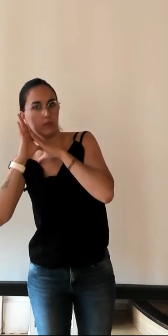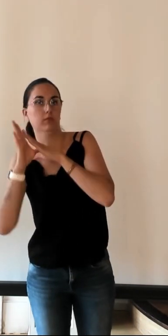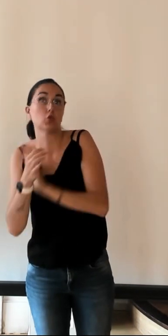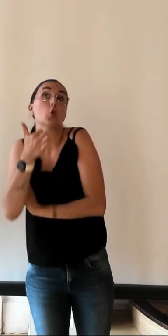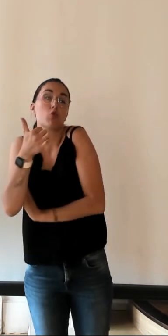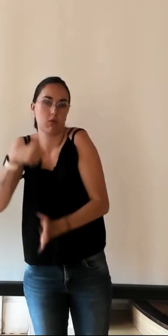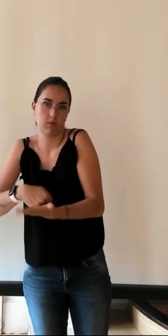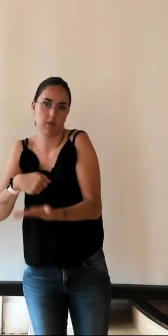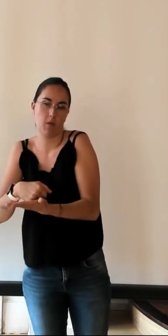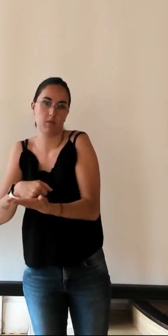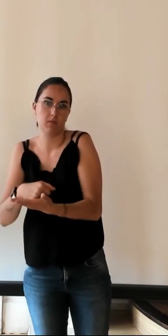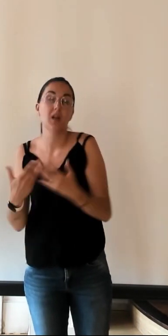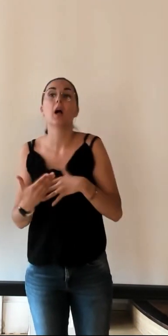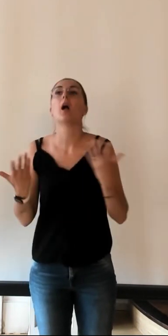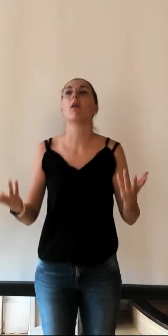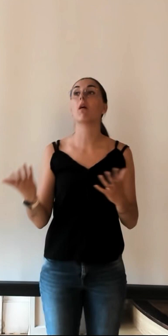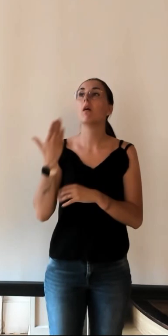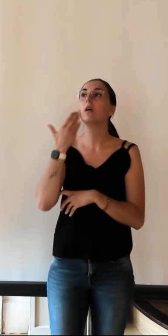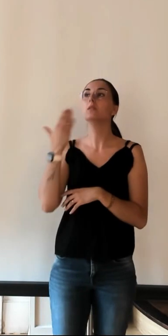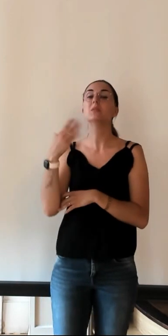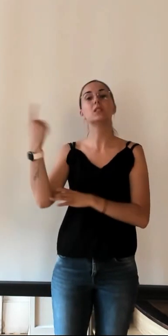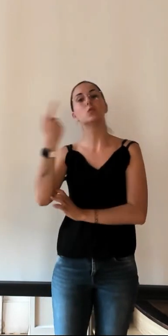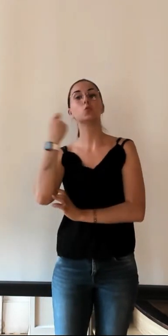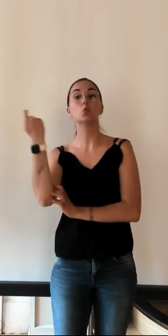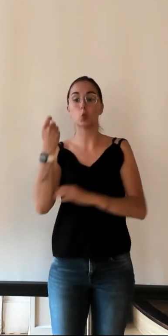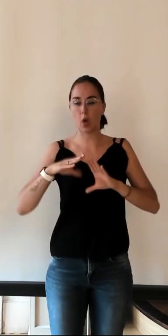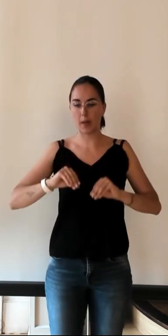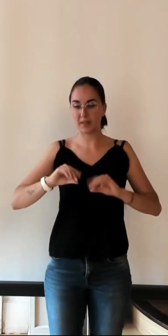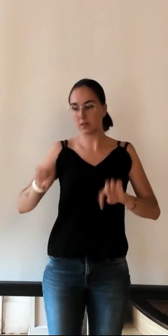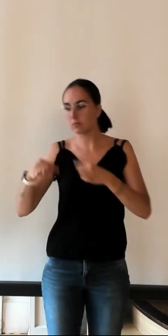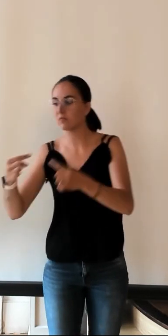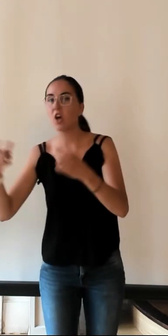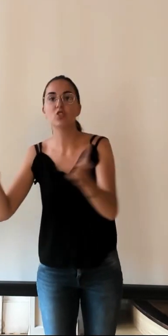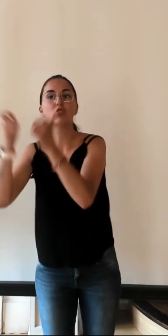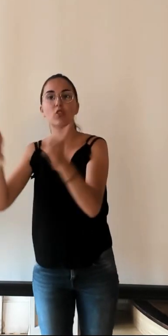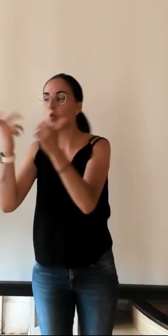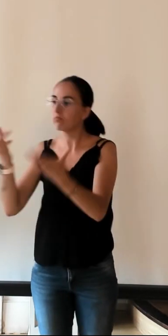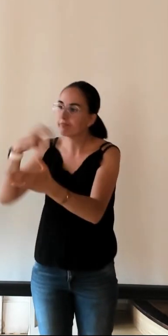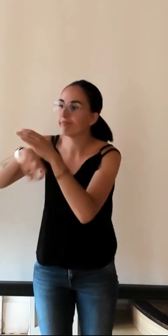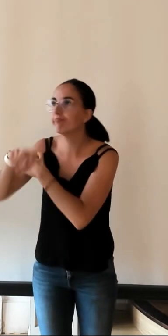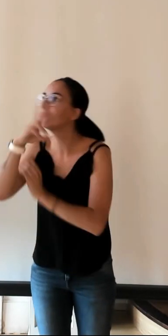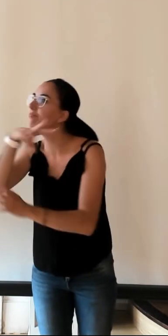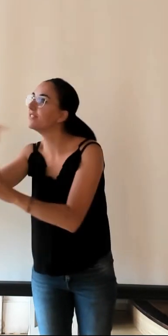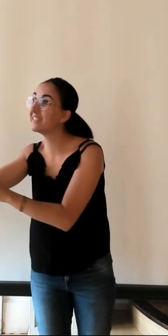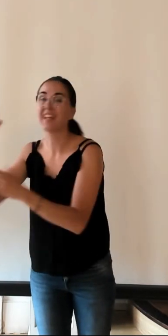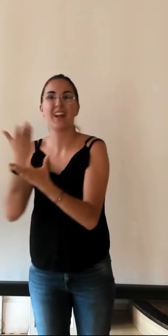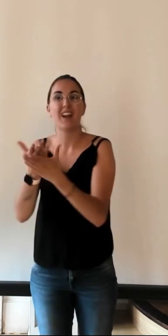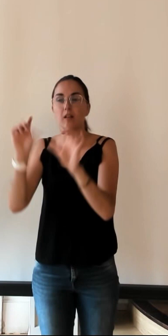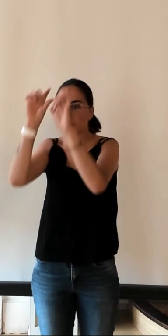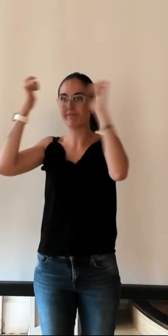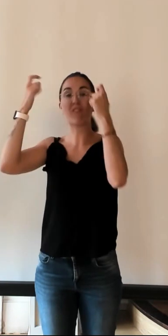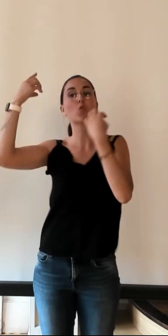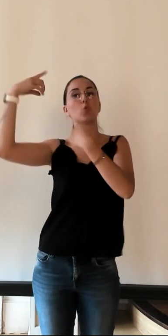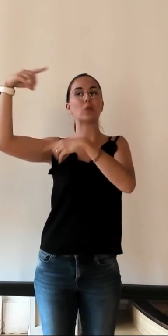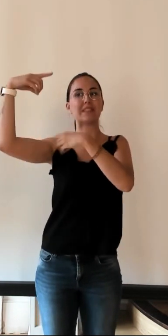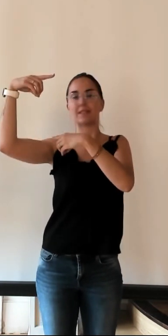je veux dire, quand on habite la Touraine et qu'on va visiter un château, on n'est pas un touriste. Il y a cette notion de